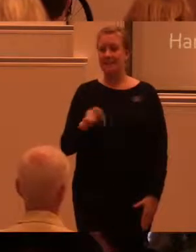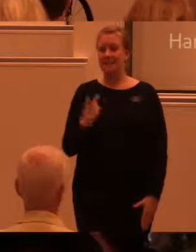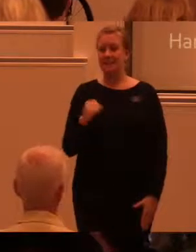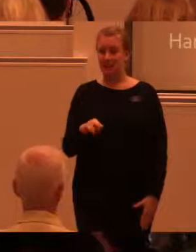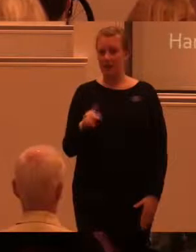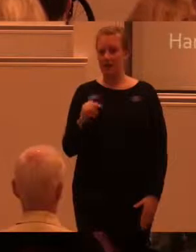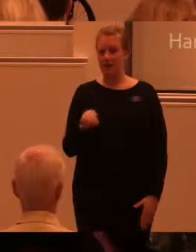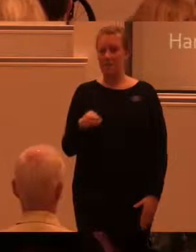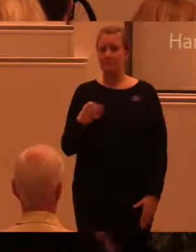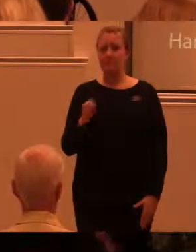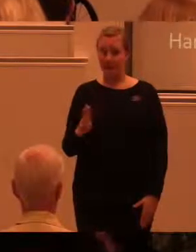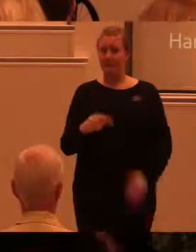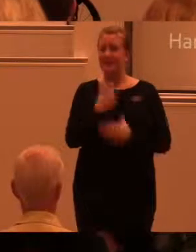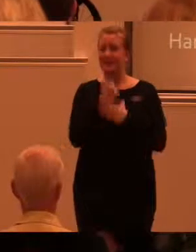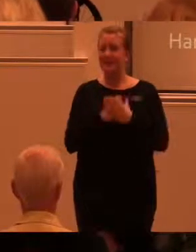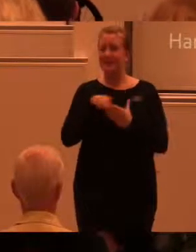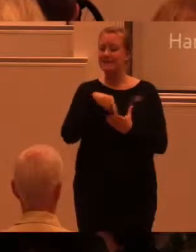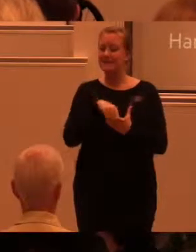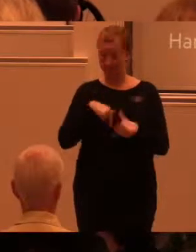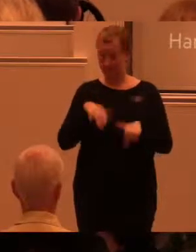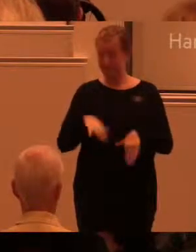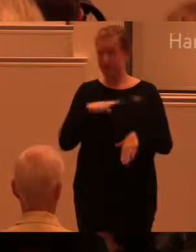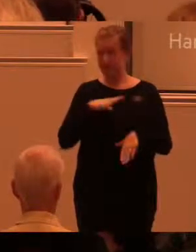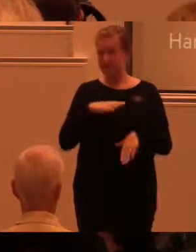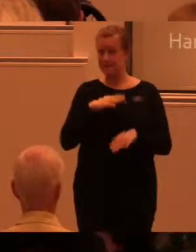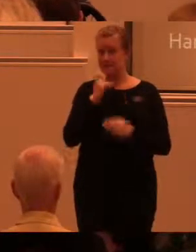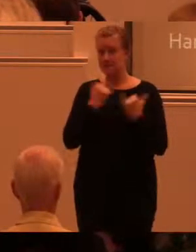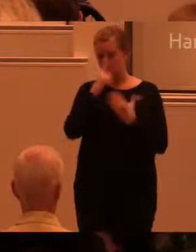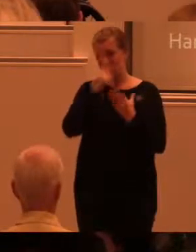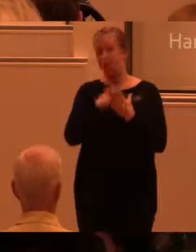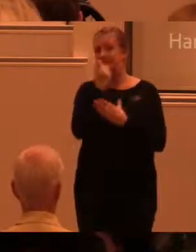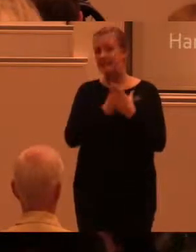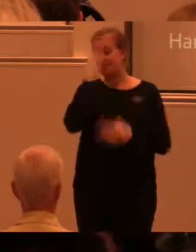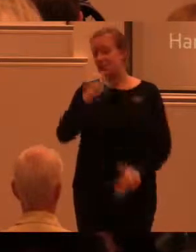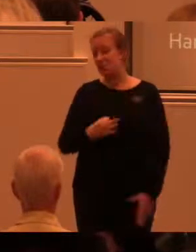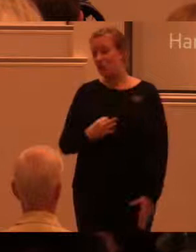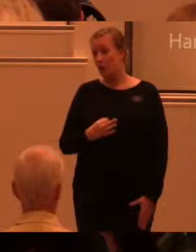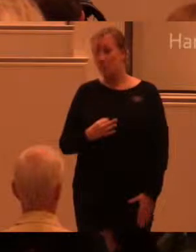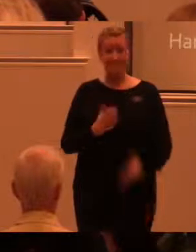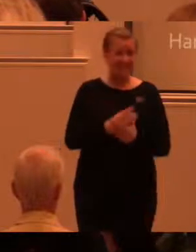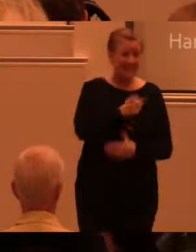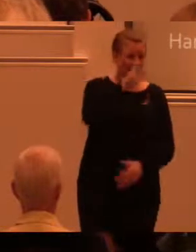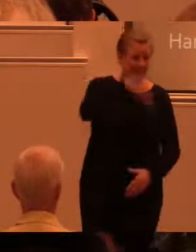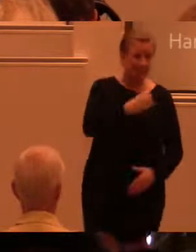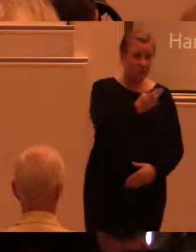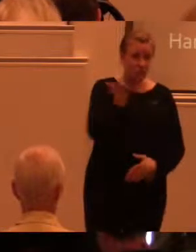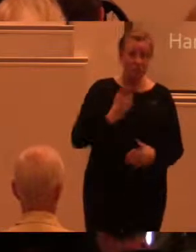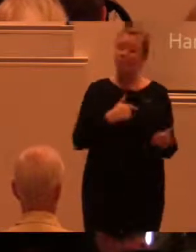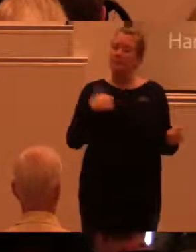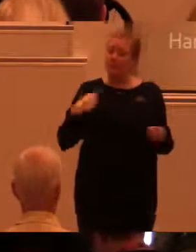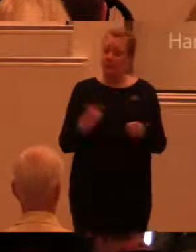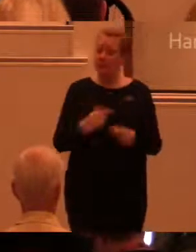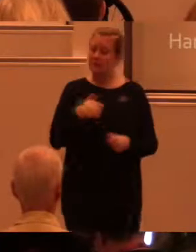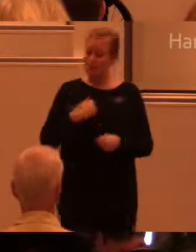Center. Och i det finns institutionen för designvetenskaper. Och CERTEC är en del av det. Vi arbetar med